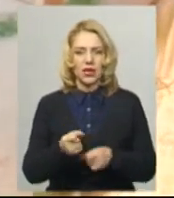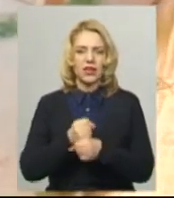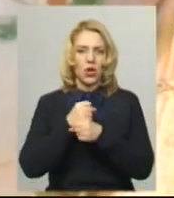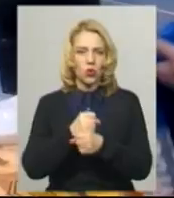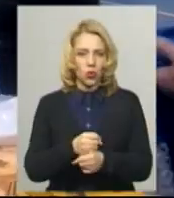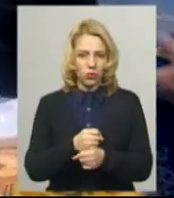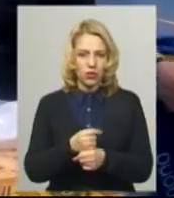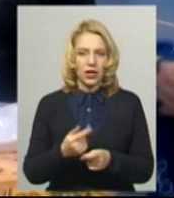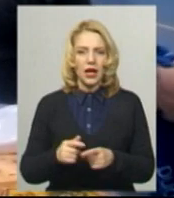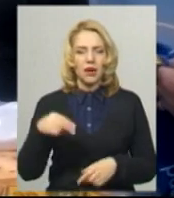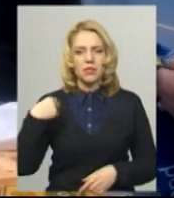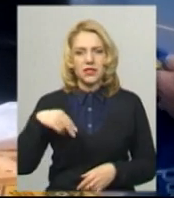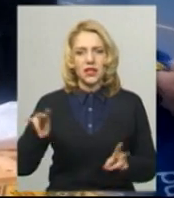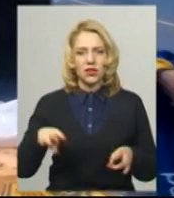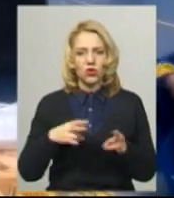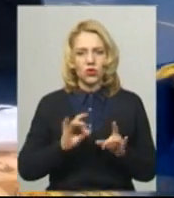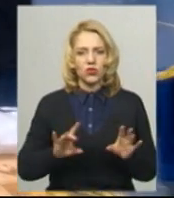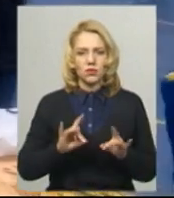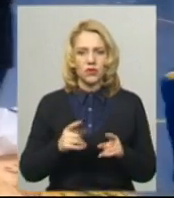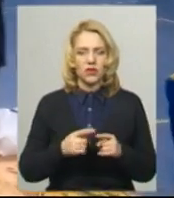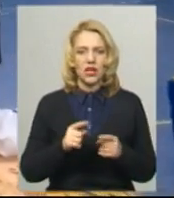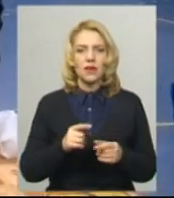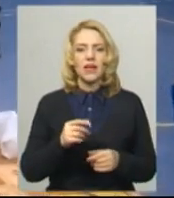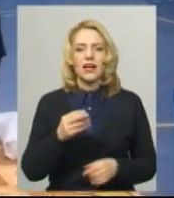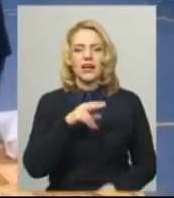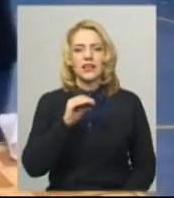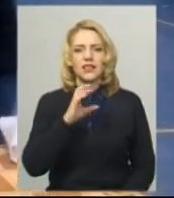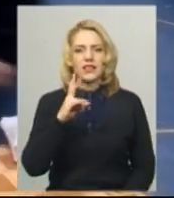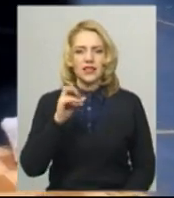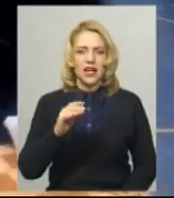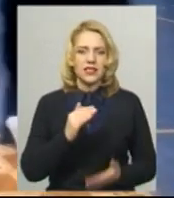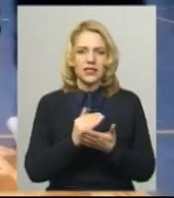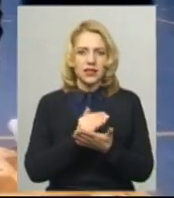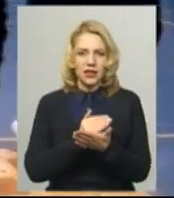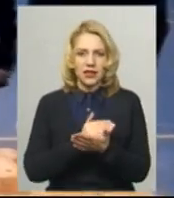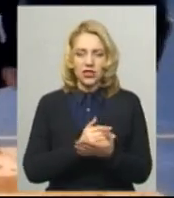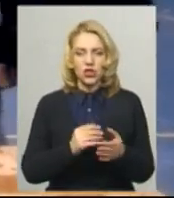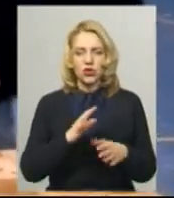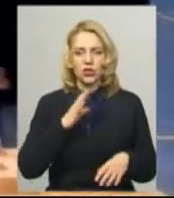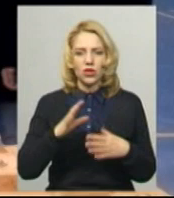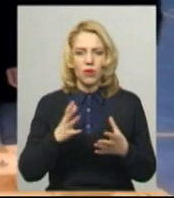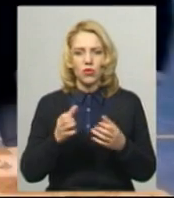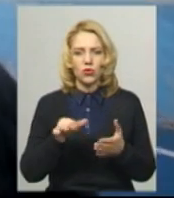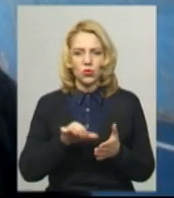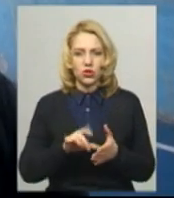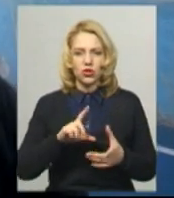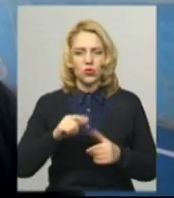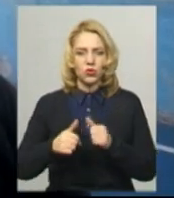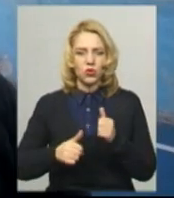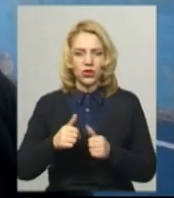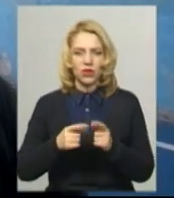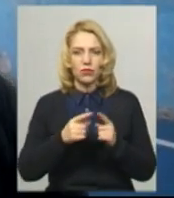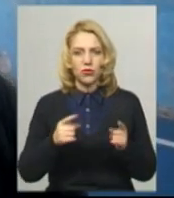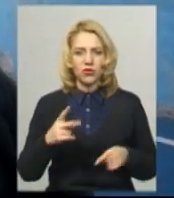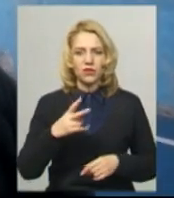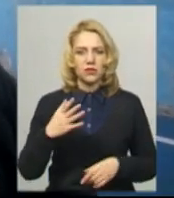Президент клубу Олександр Присяжнюк розповів, граці Десни систематично тренуються та беруть участь у турнірі впродовж 25 років. Ми не можемо